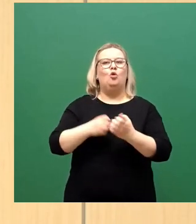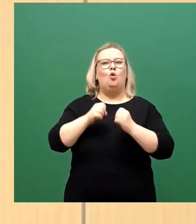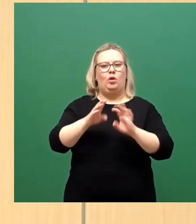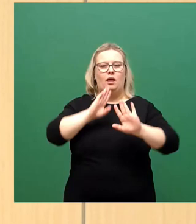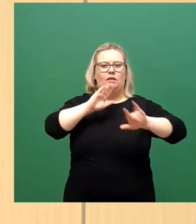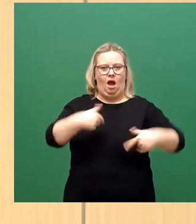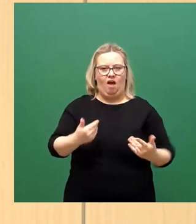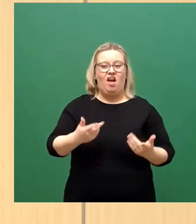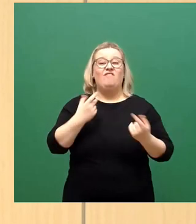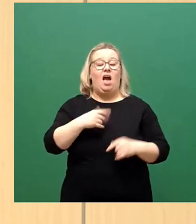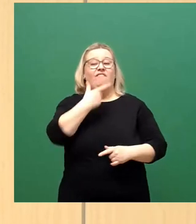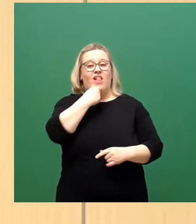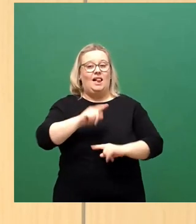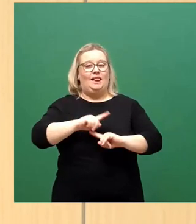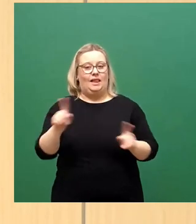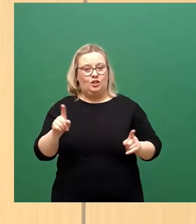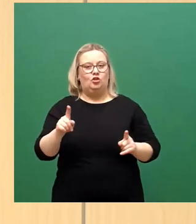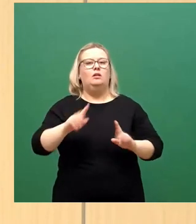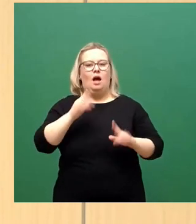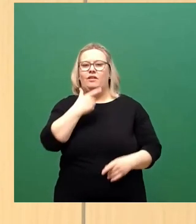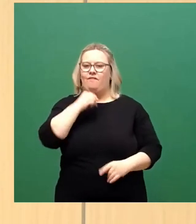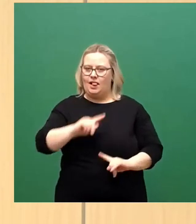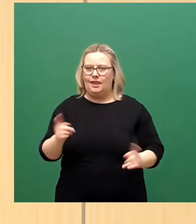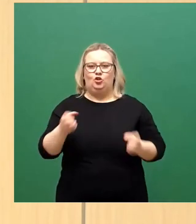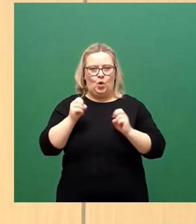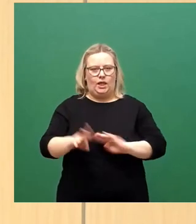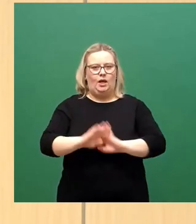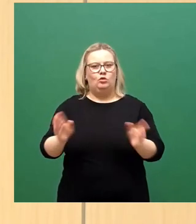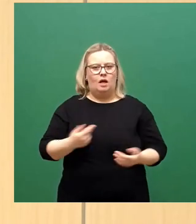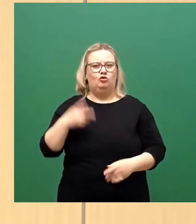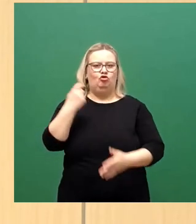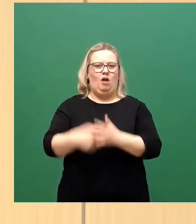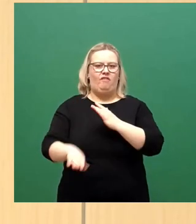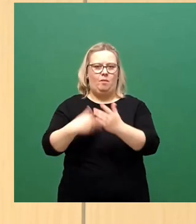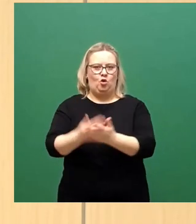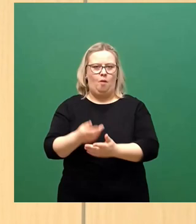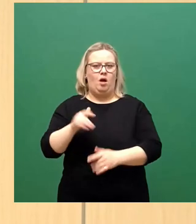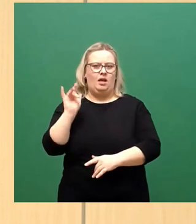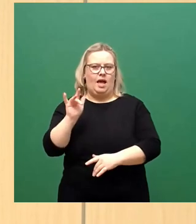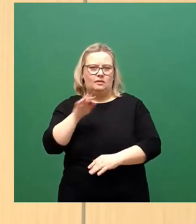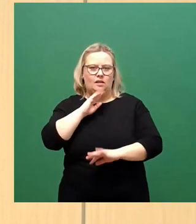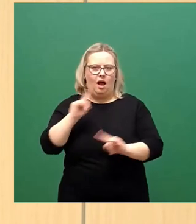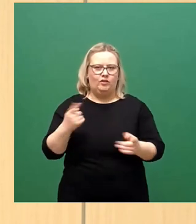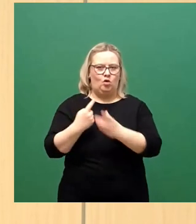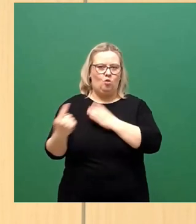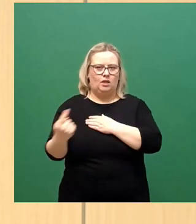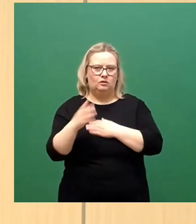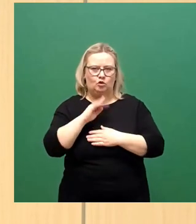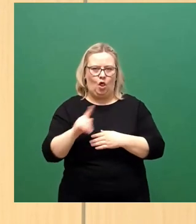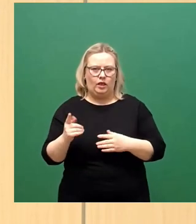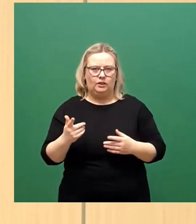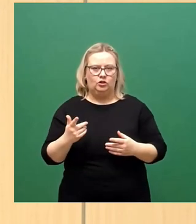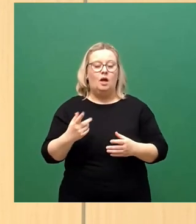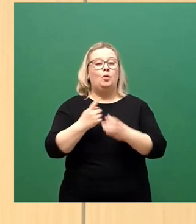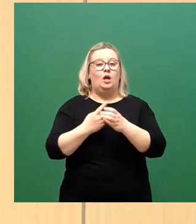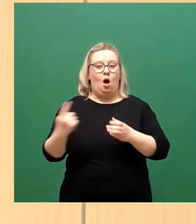Wer es nicht tun möchte, möchte es auch nicht tun und soll dafür nicht gehänselt oder sonst irgendwie ausgegrenzt werden. Ausgrenzung kennen